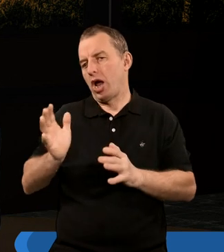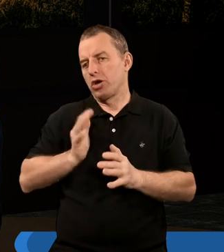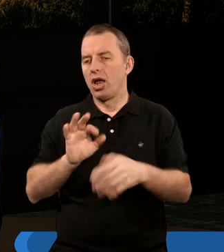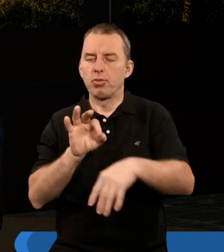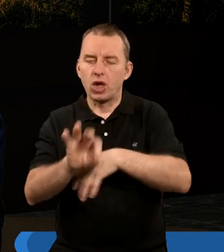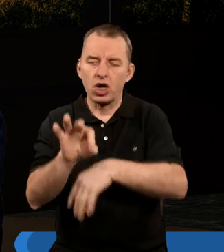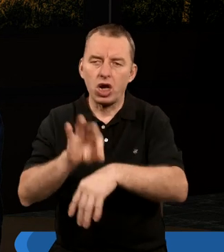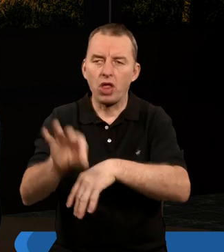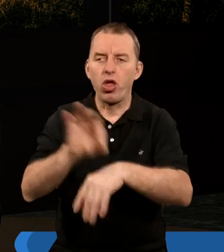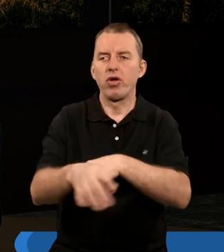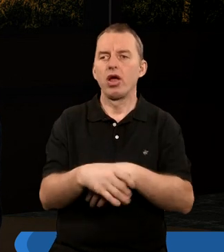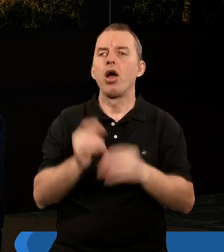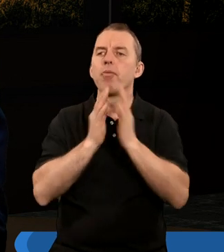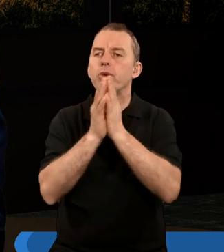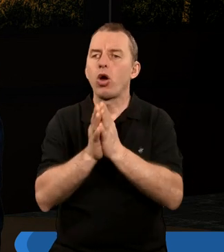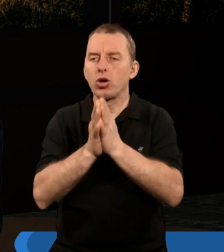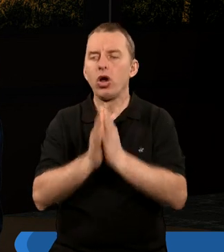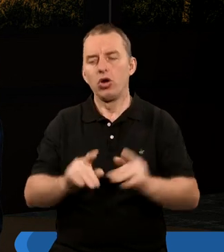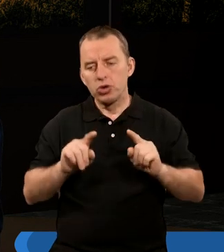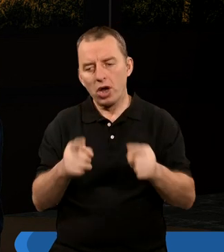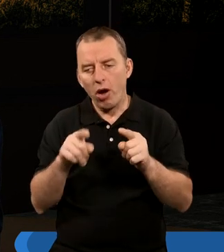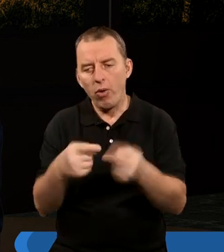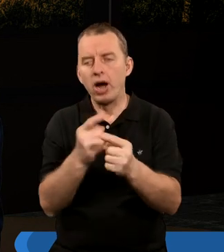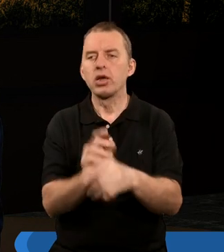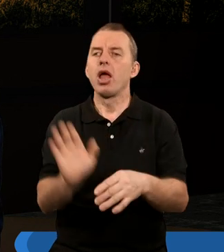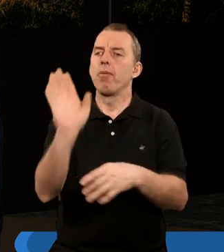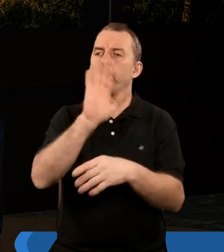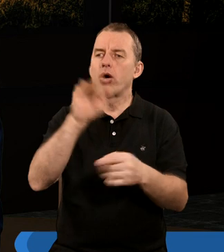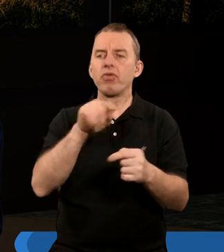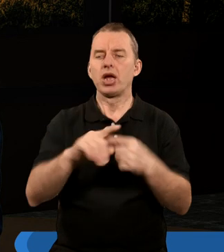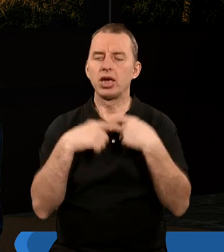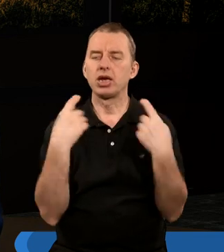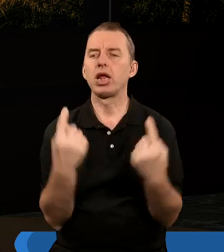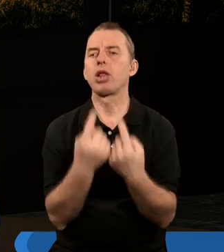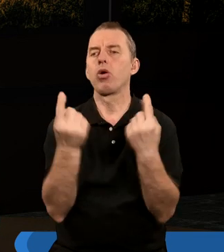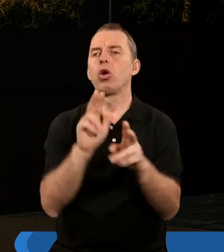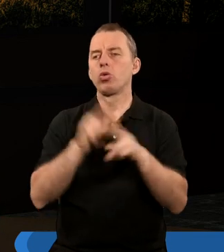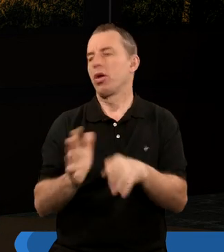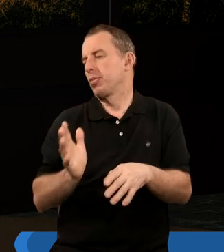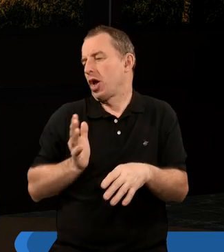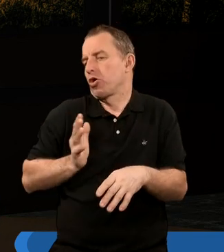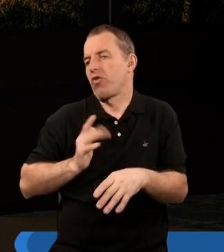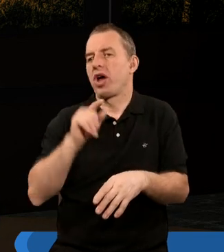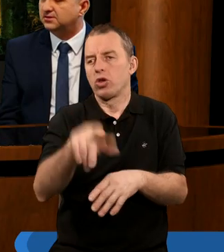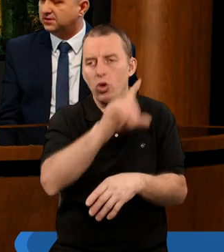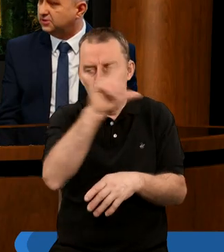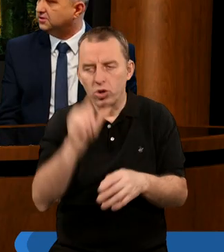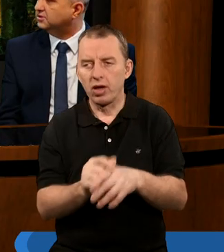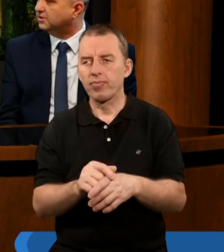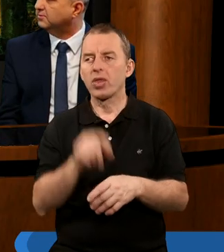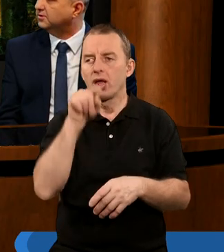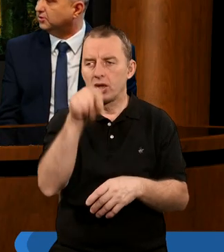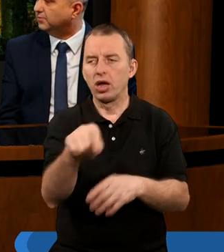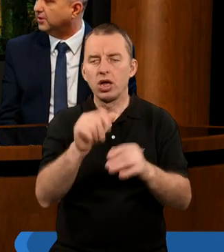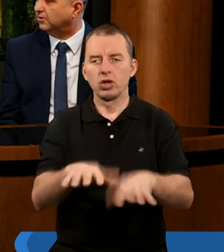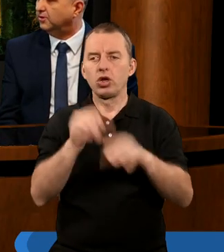prześladowań, wobec prośby o interwencję Boga w sytuacji, jaką przeżywają ci ludzie. I zaczyna